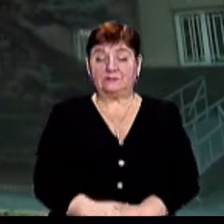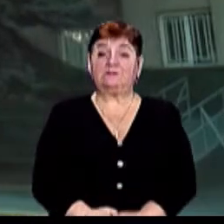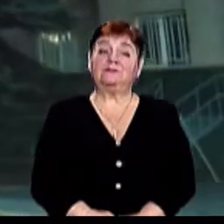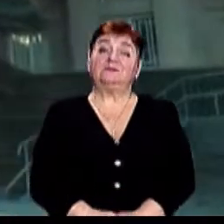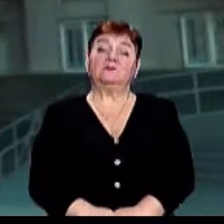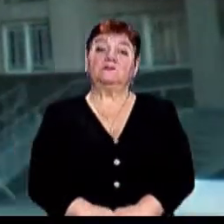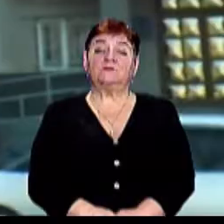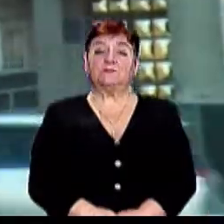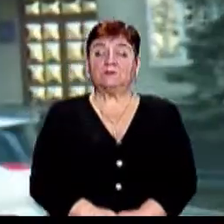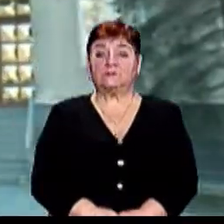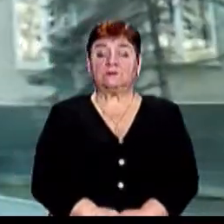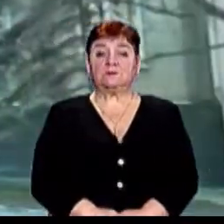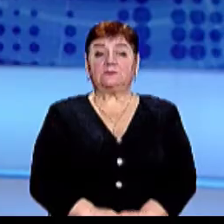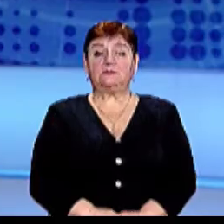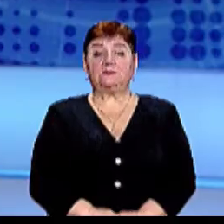новини на Суспільному